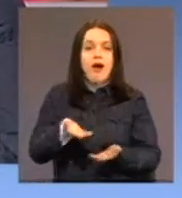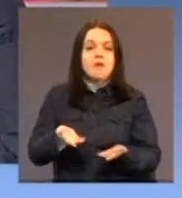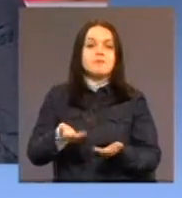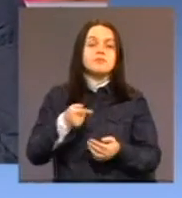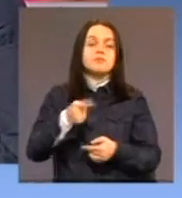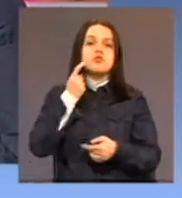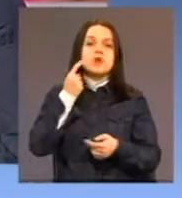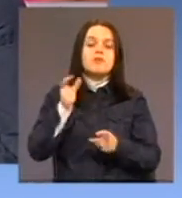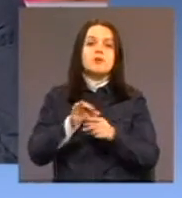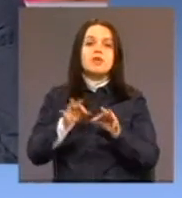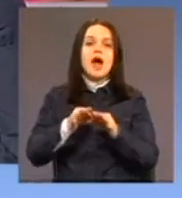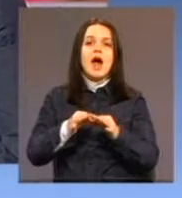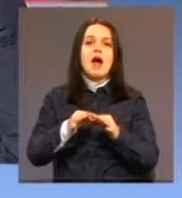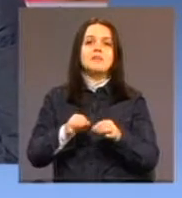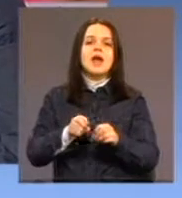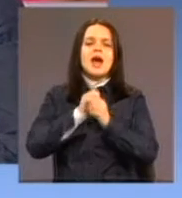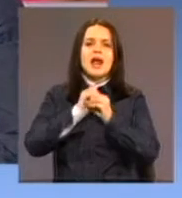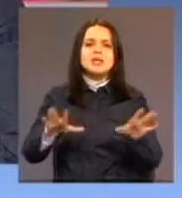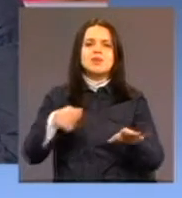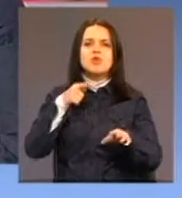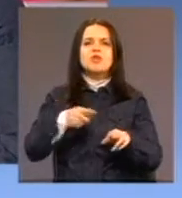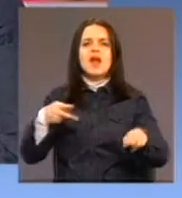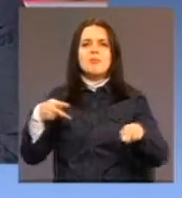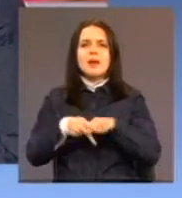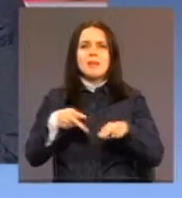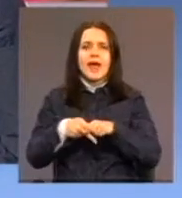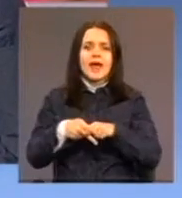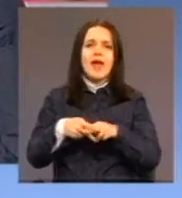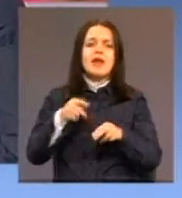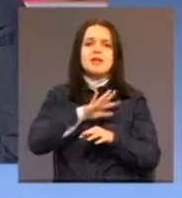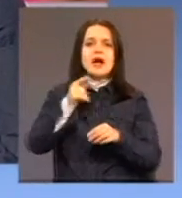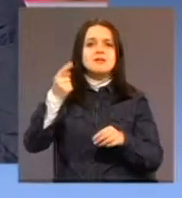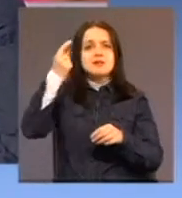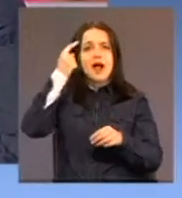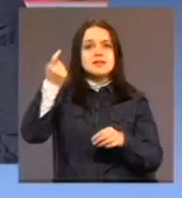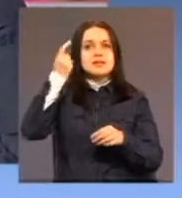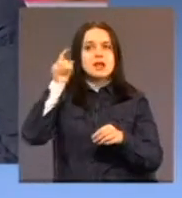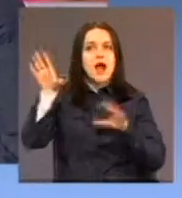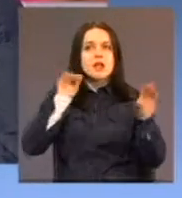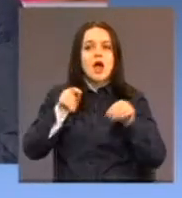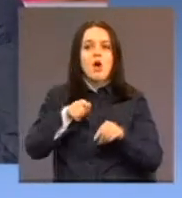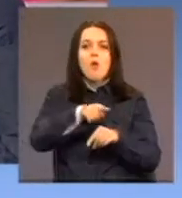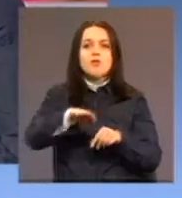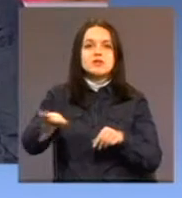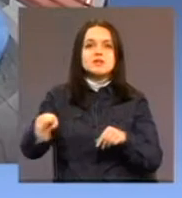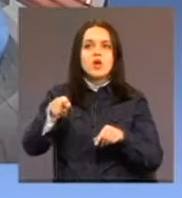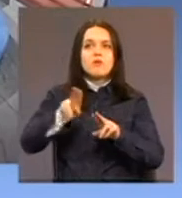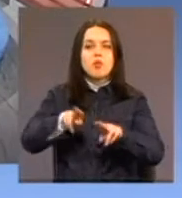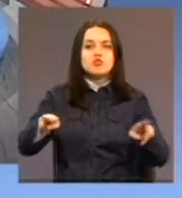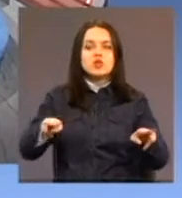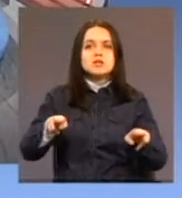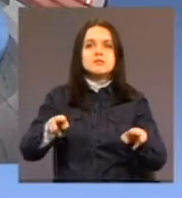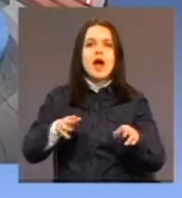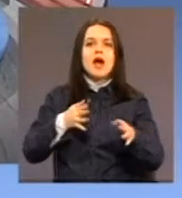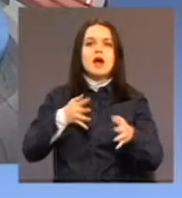znanje i saznanje o djeci i njihovim mogućnostima doprodo ljudi na pravi način. Da, to su